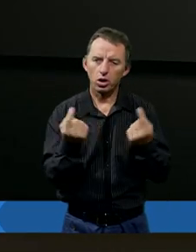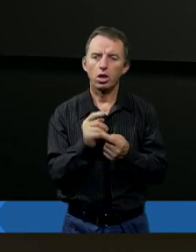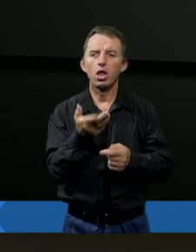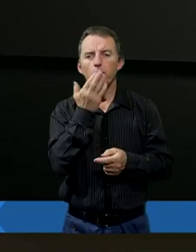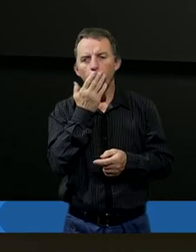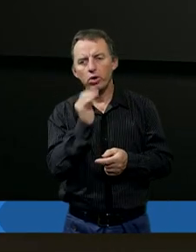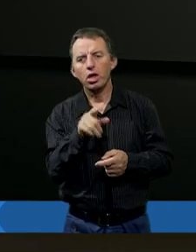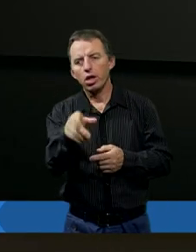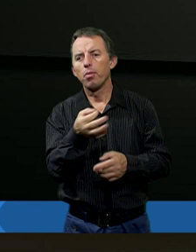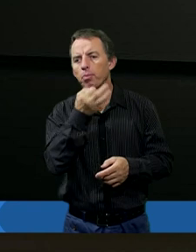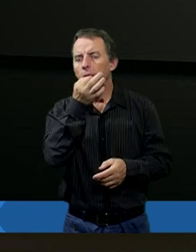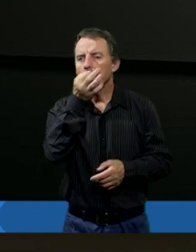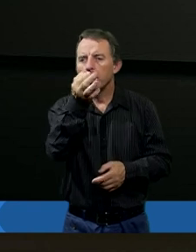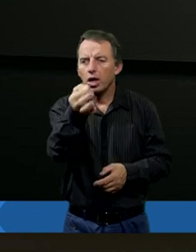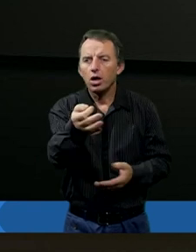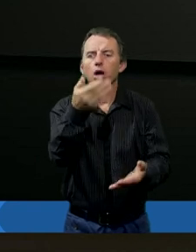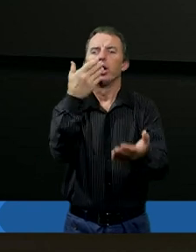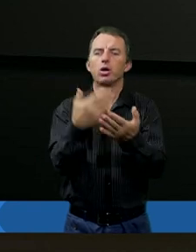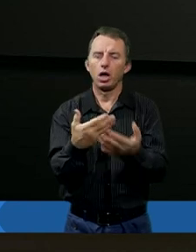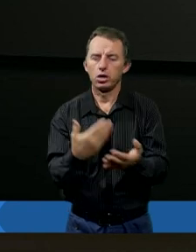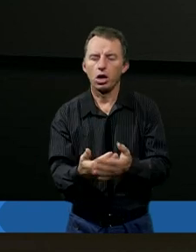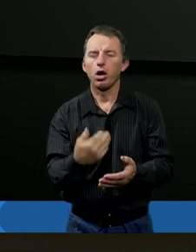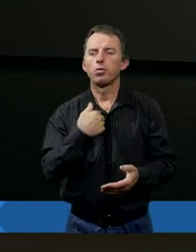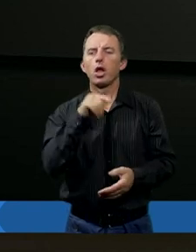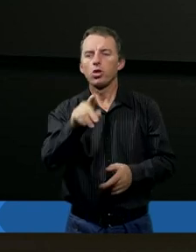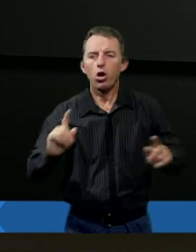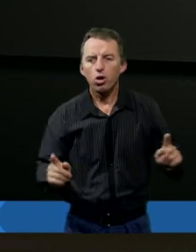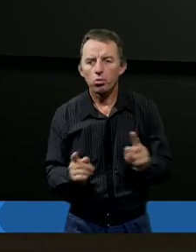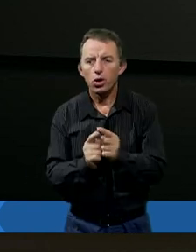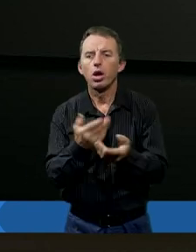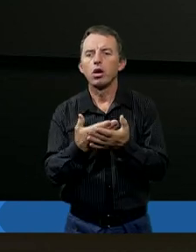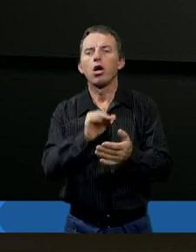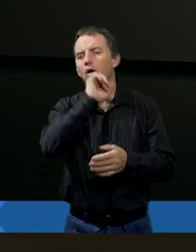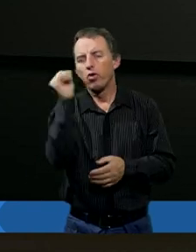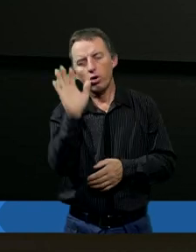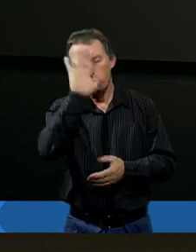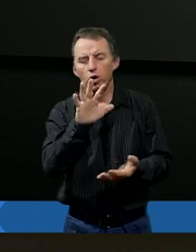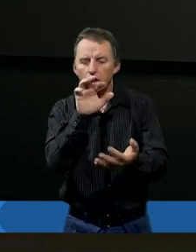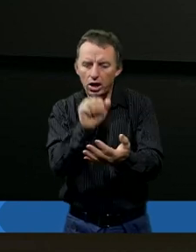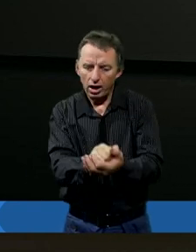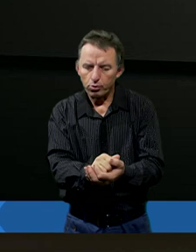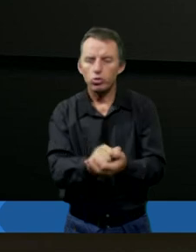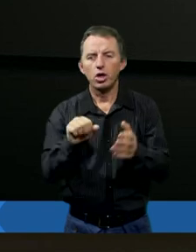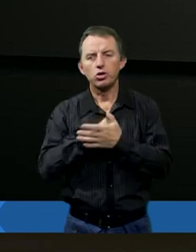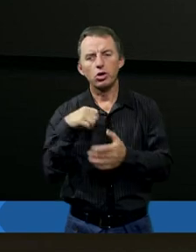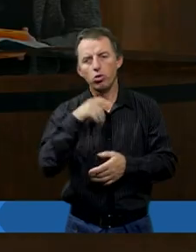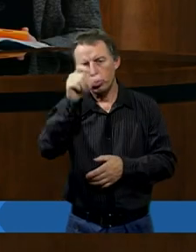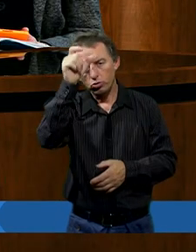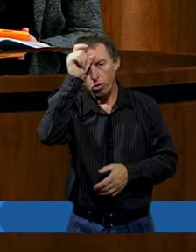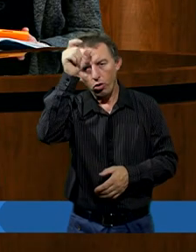wcześniej mówiłam, zadajemy sobie pytanie, dlaczego mnie to spotyka? Dlaczego w ogóle Bóg zajmuje się człowiekiem?